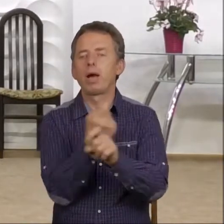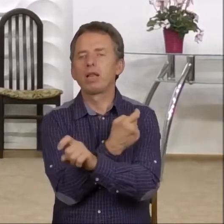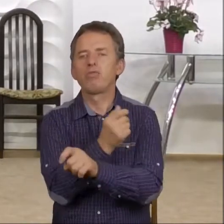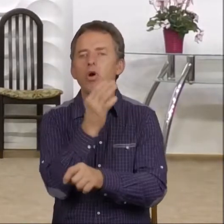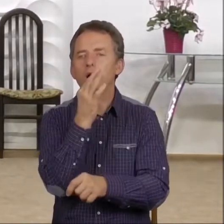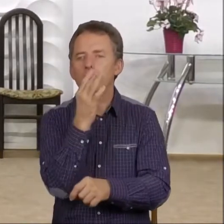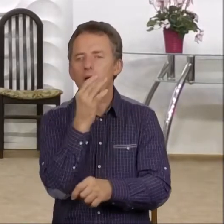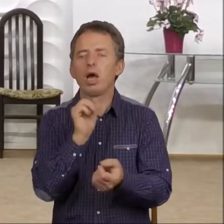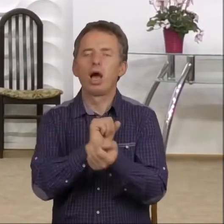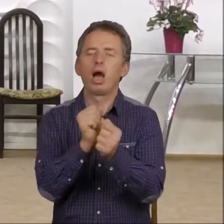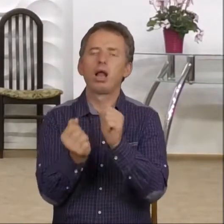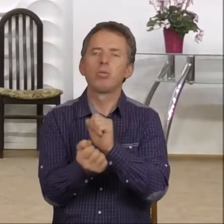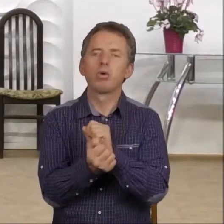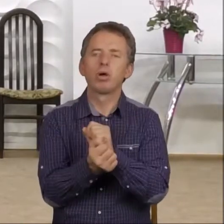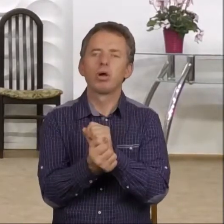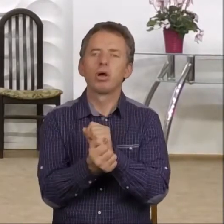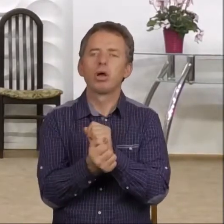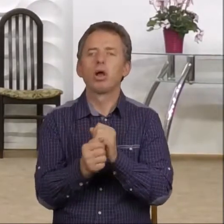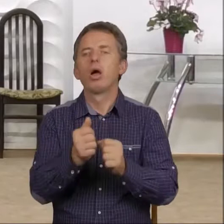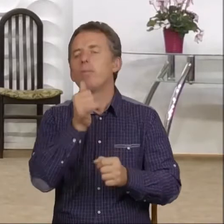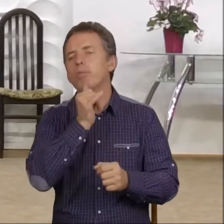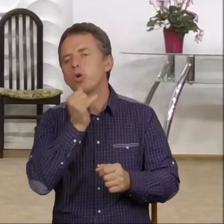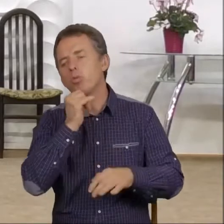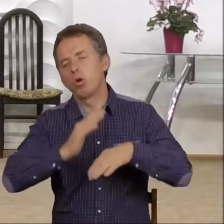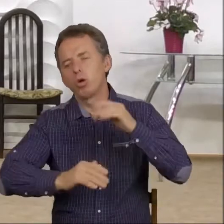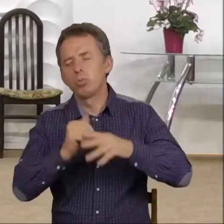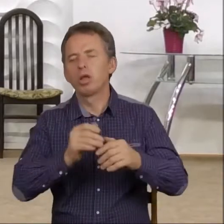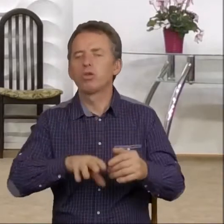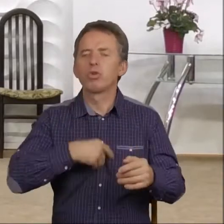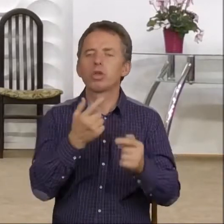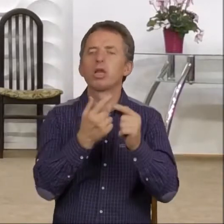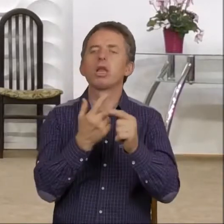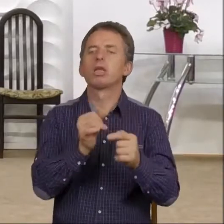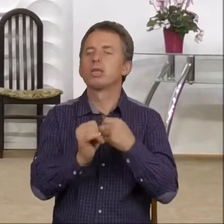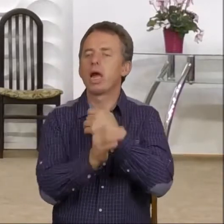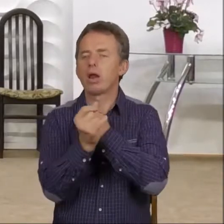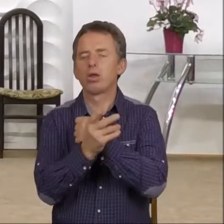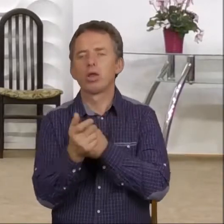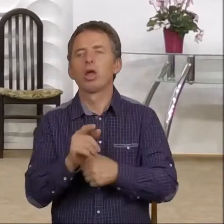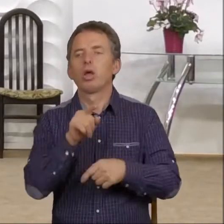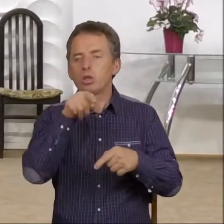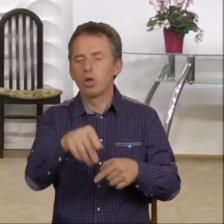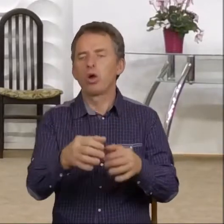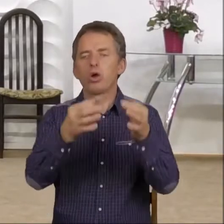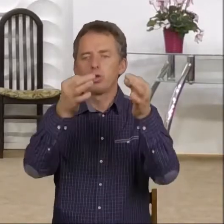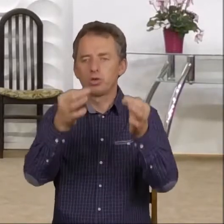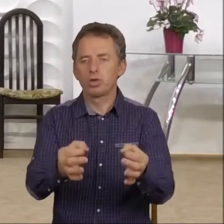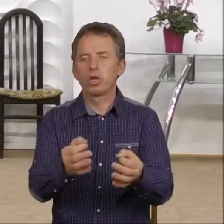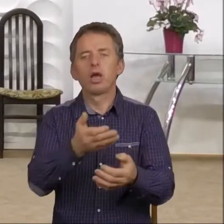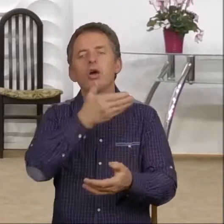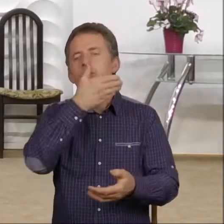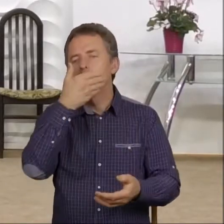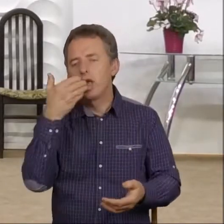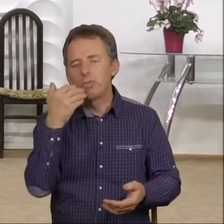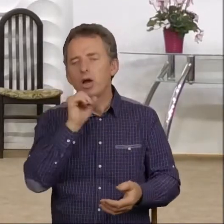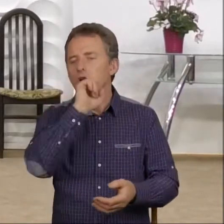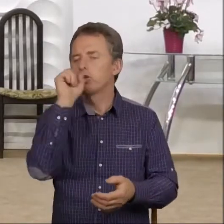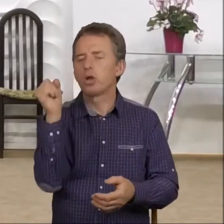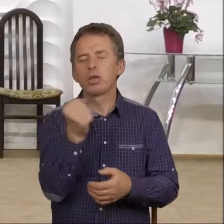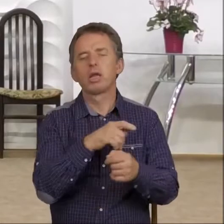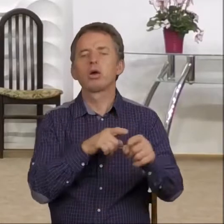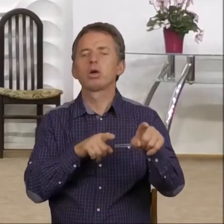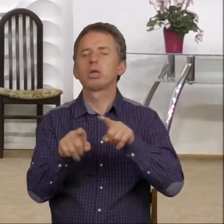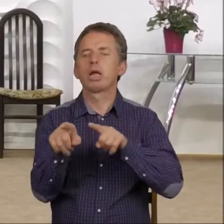albo próby odbudowy świątyni jerozolimskiej. To dzisiaj nie ma żadnego znaczenia.